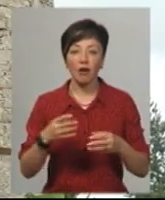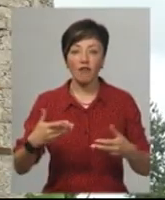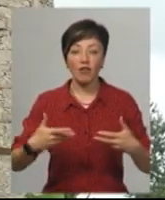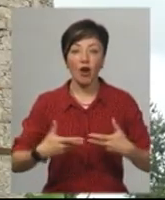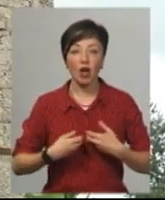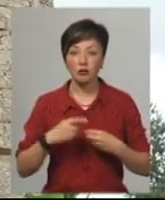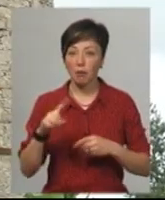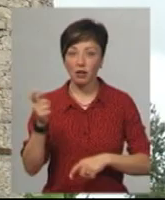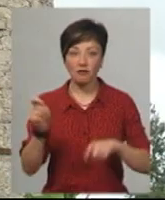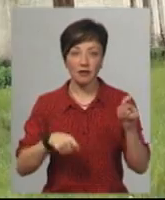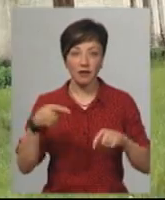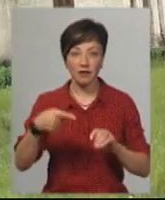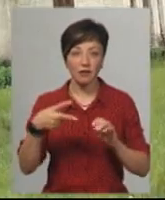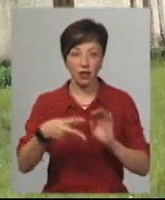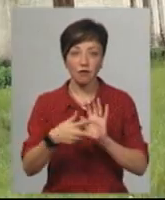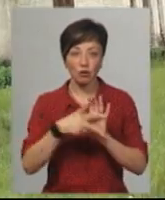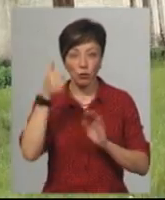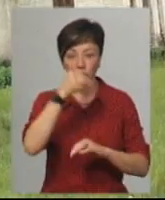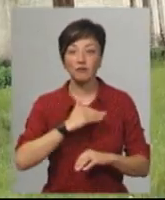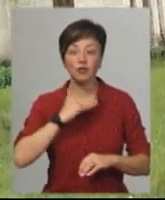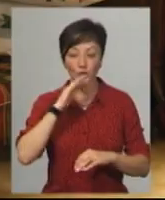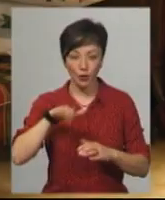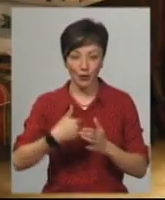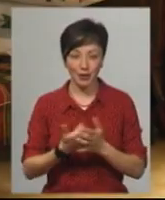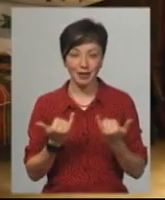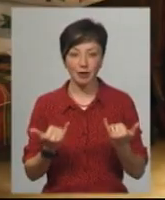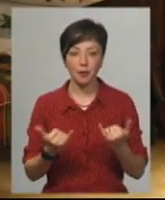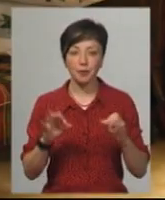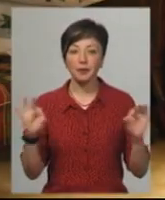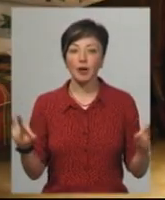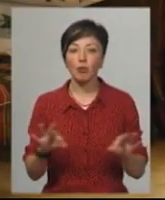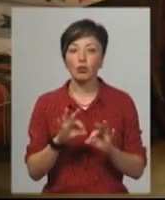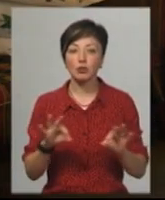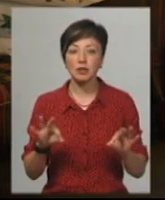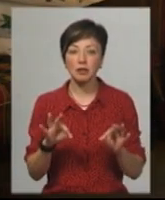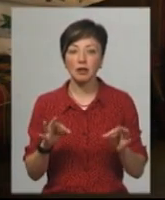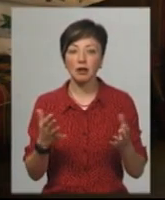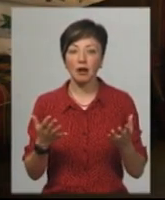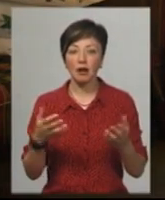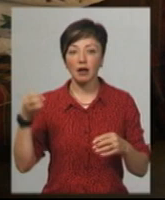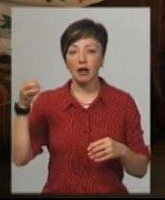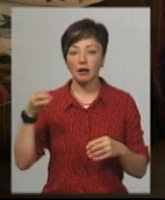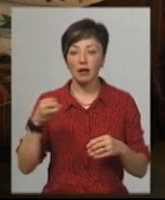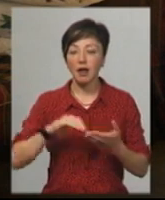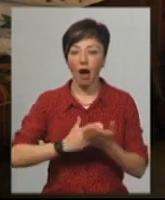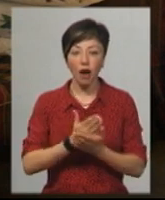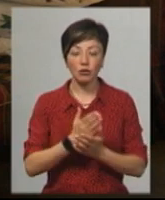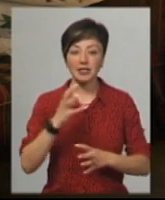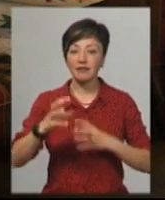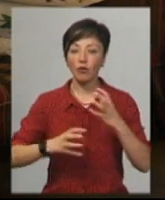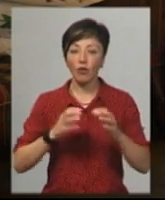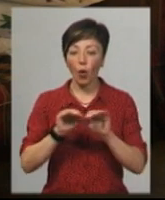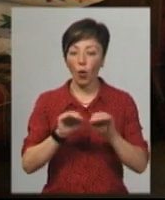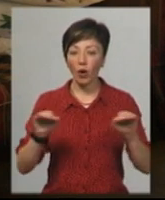від першого фестивалю у 2008 році їй вистачило дотепер. Музика, якості світового рівня, так само ці